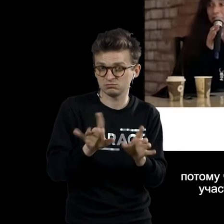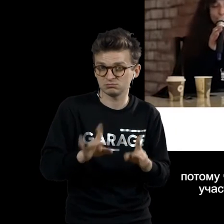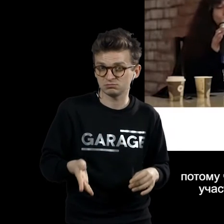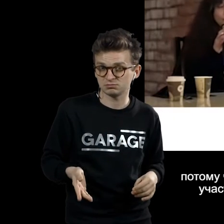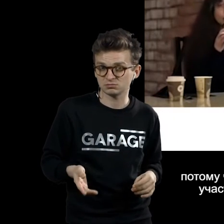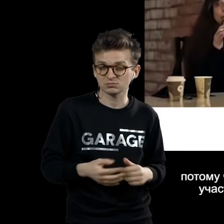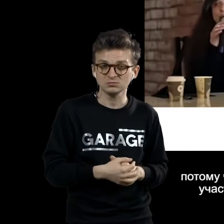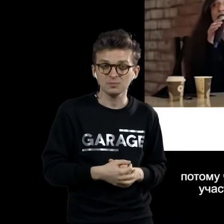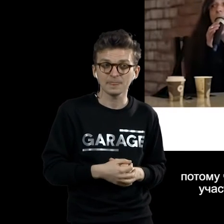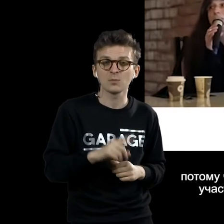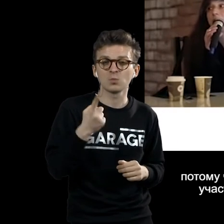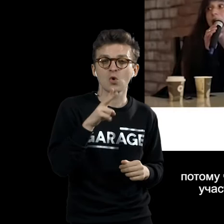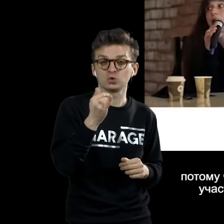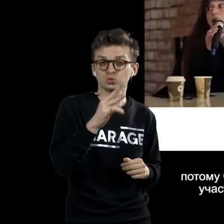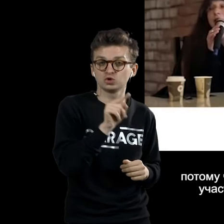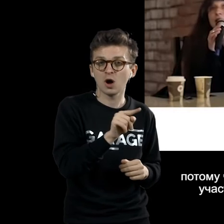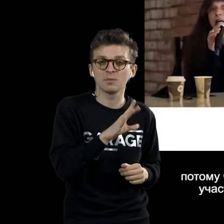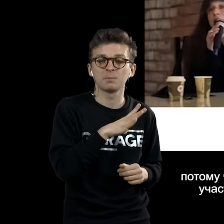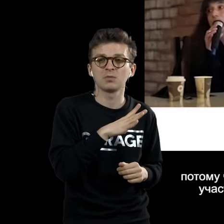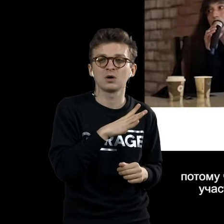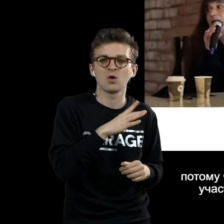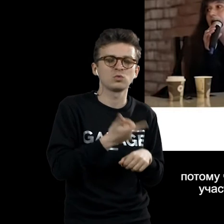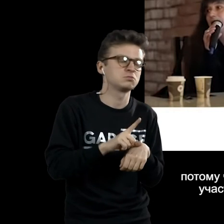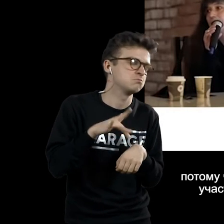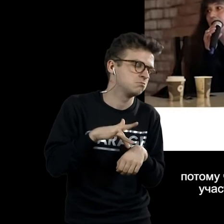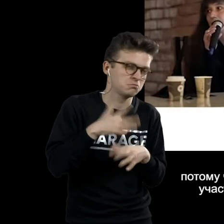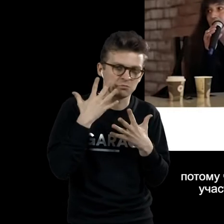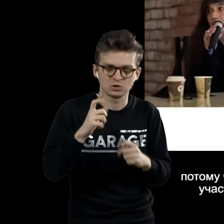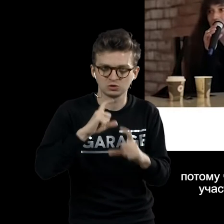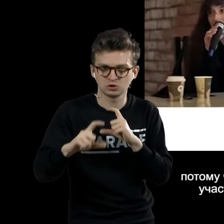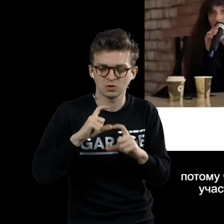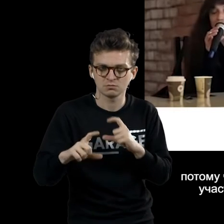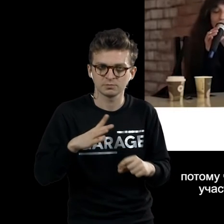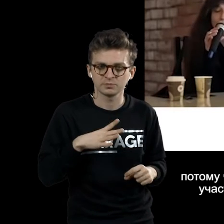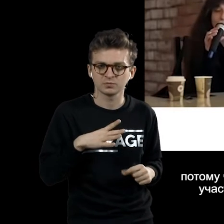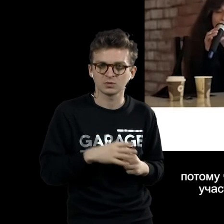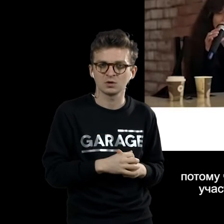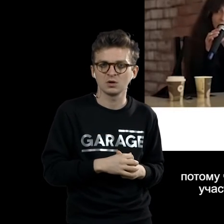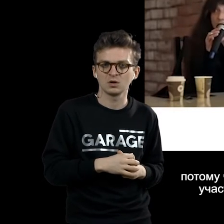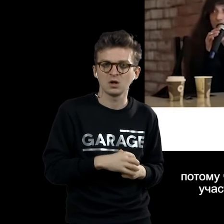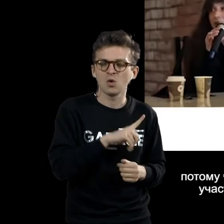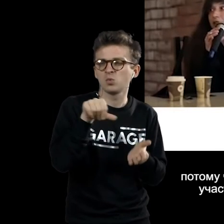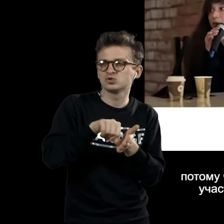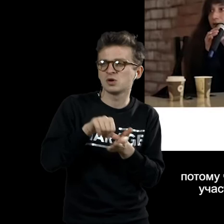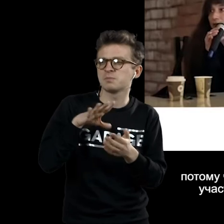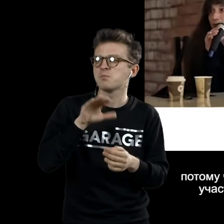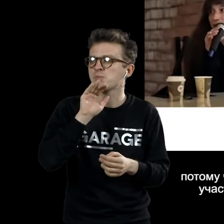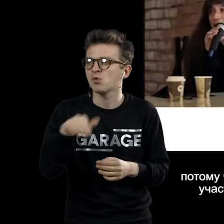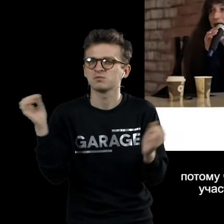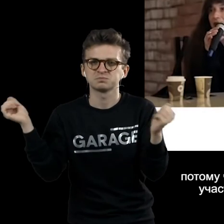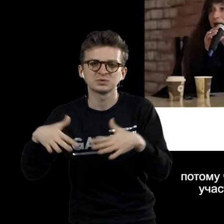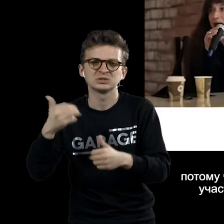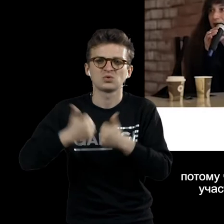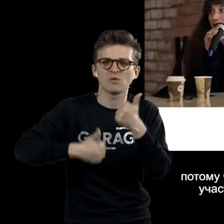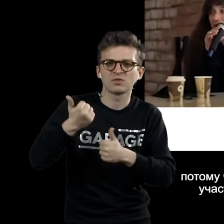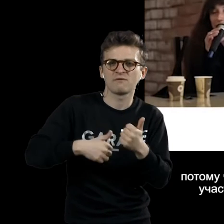потому что Дюшан был страстным шахматистом, который участвовал в профессиональном участвовавшем